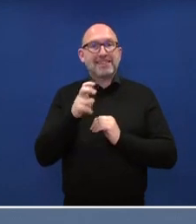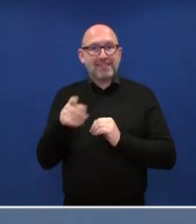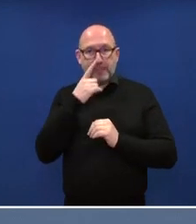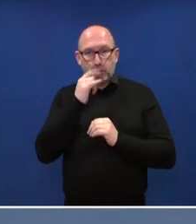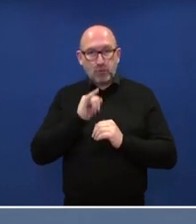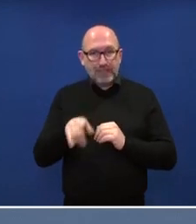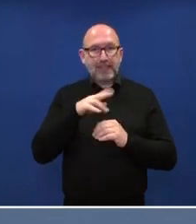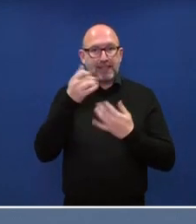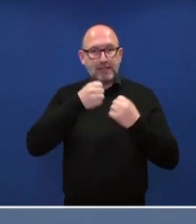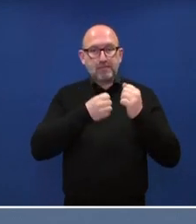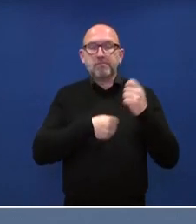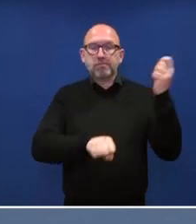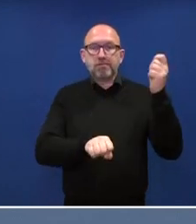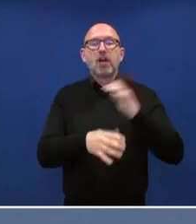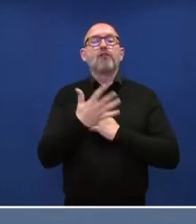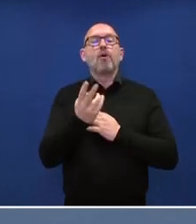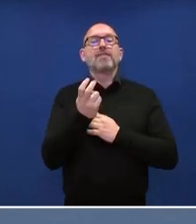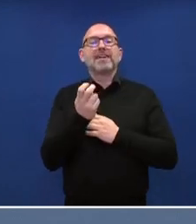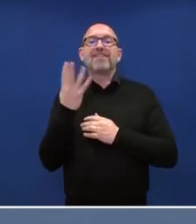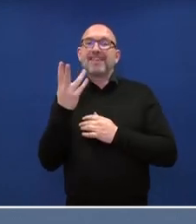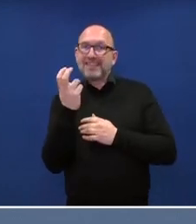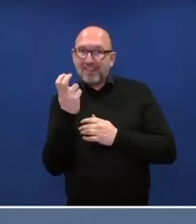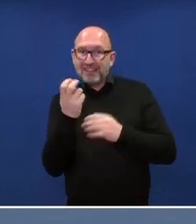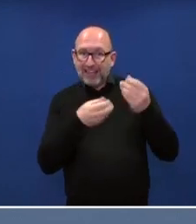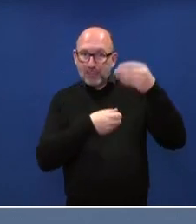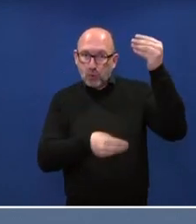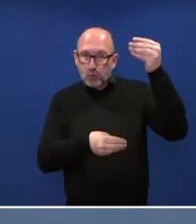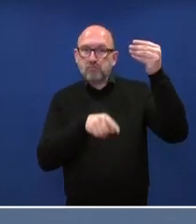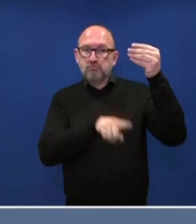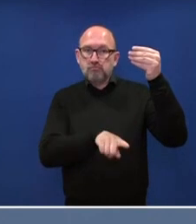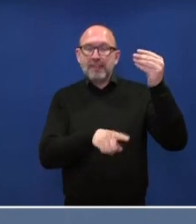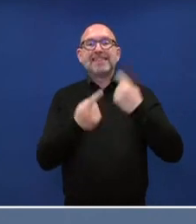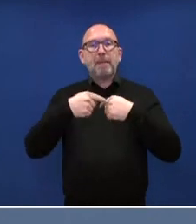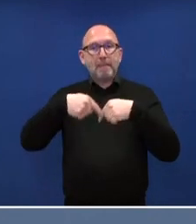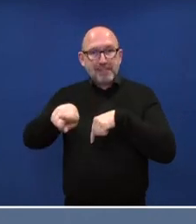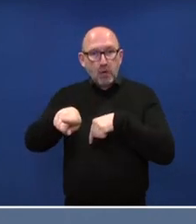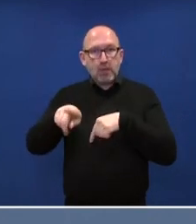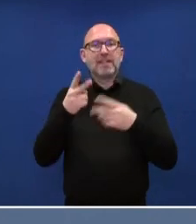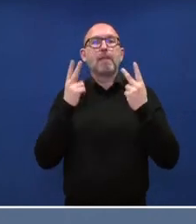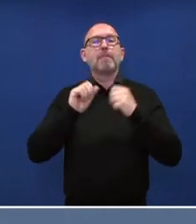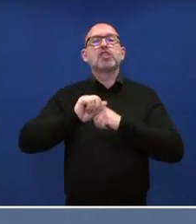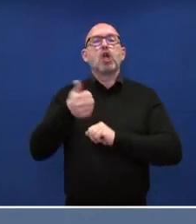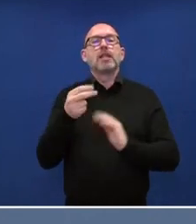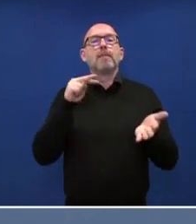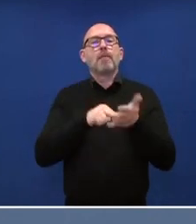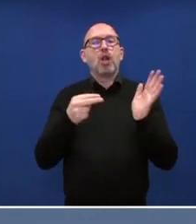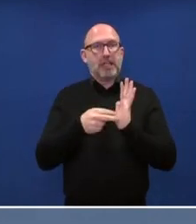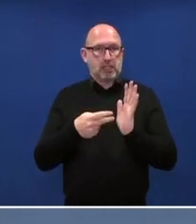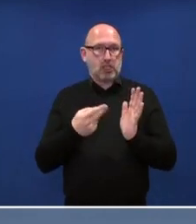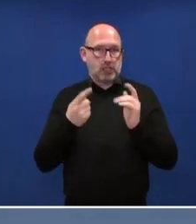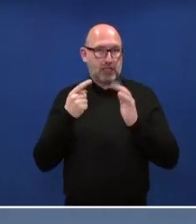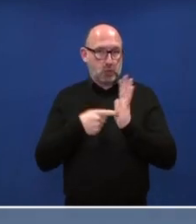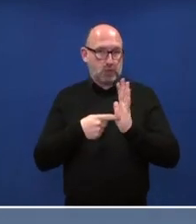Resolution 2524 die Einrichtung der Mission als besondere politische Mission beschlossen. Die